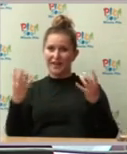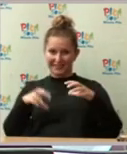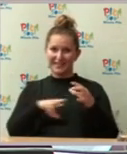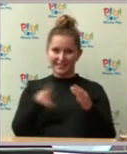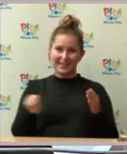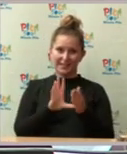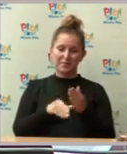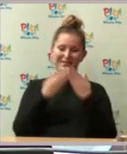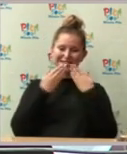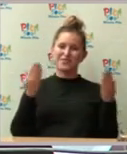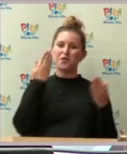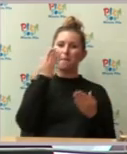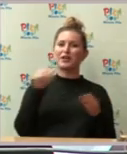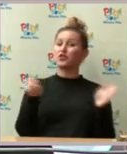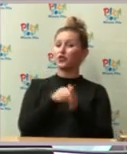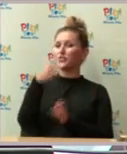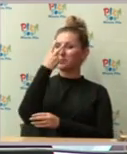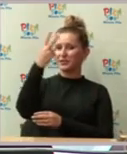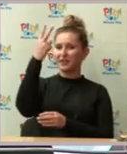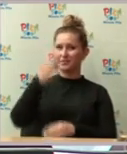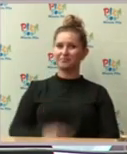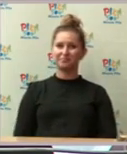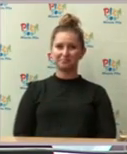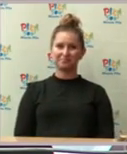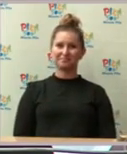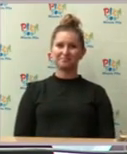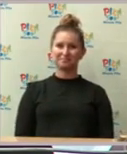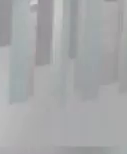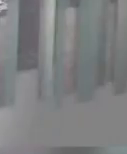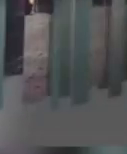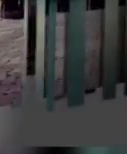sesji Rady Miasta Piłów. Dziękuję państwu bardzo serdecznie. Dziękuję.